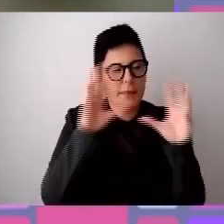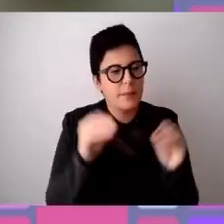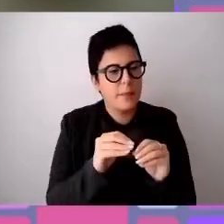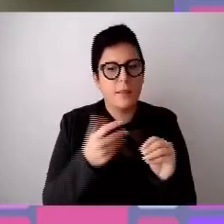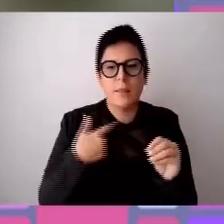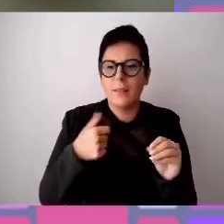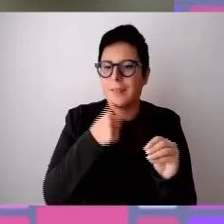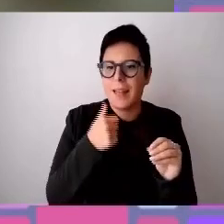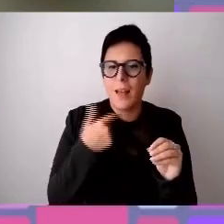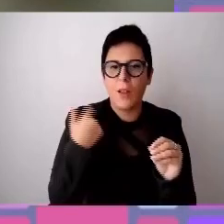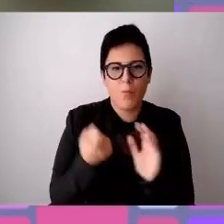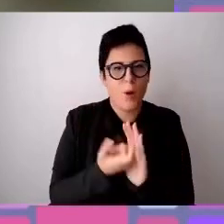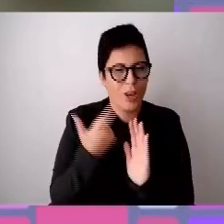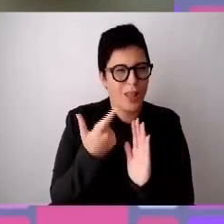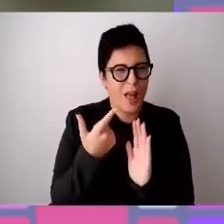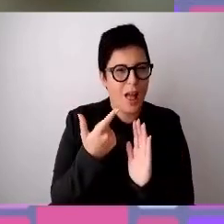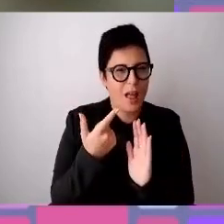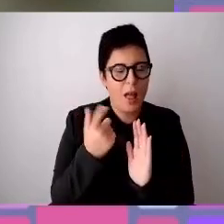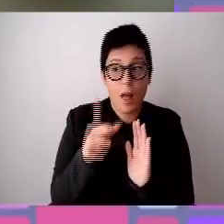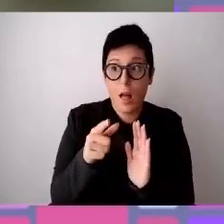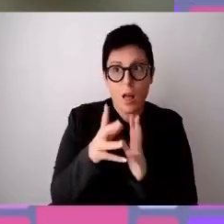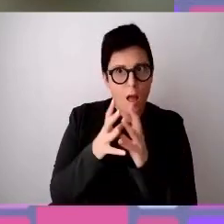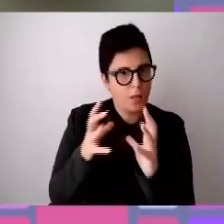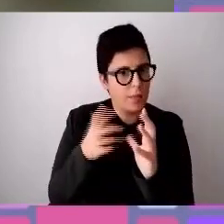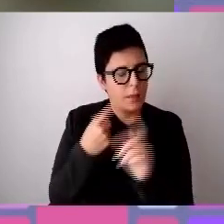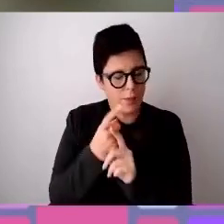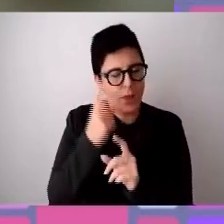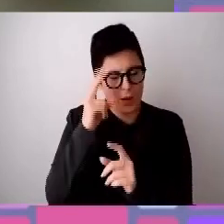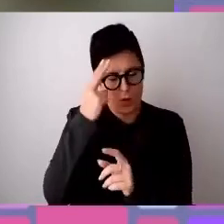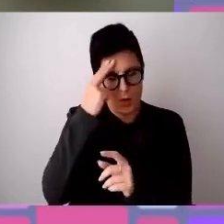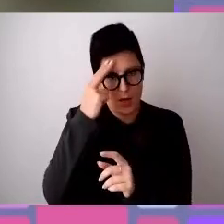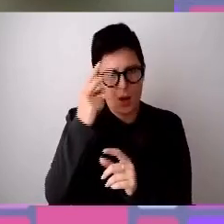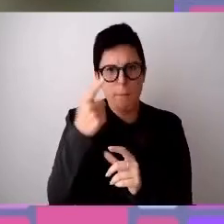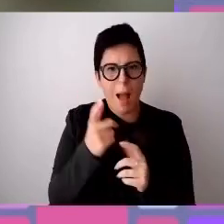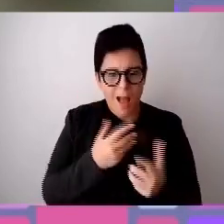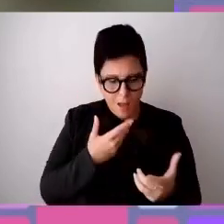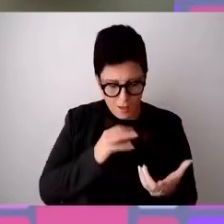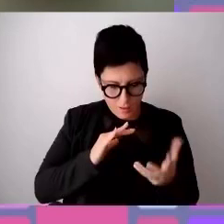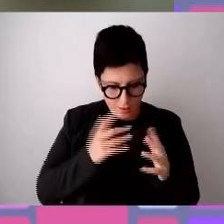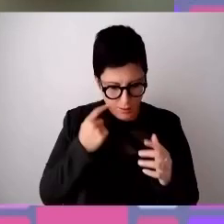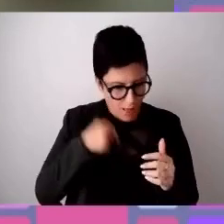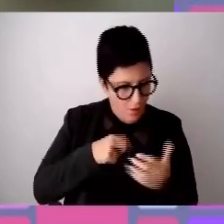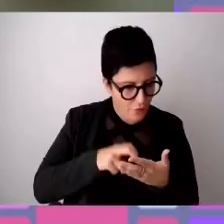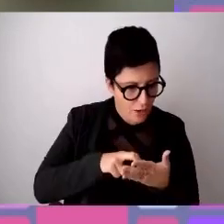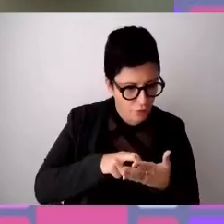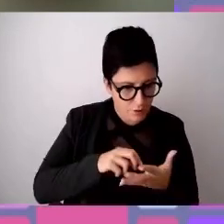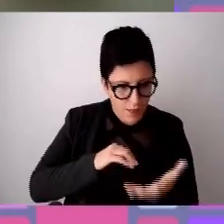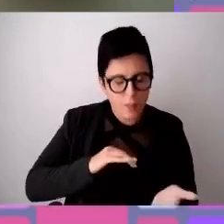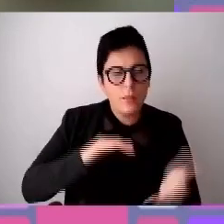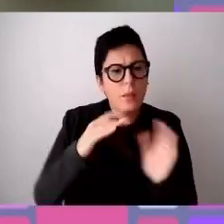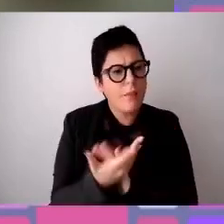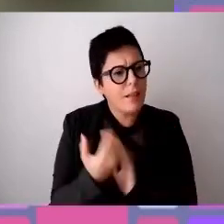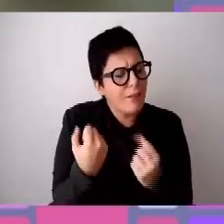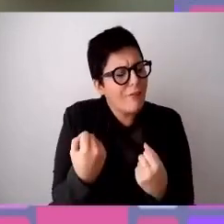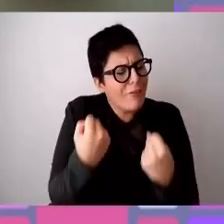E quindi tenendo presente questo, tenendo presente che però la vulnerabilità può diventare una grande forza nel caso di Giorgio ma anche di Danilo e Luca sono